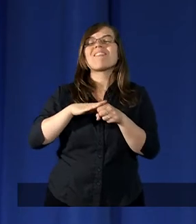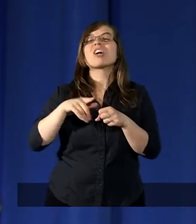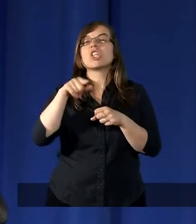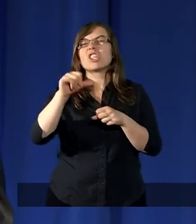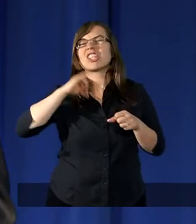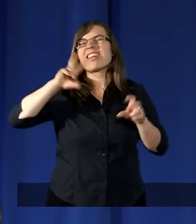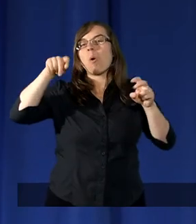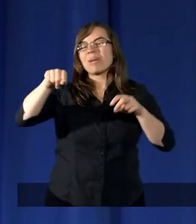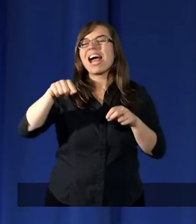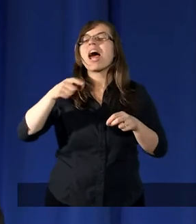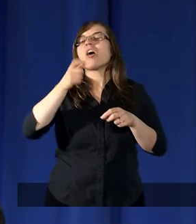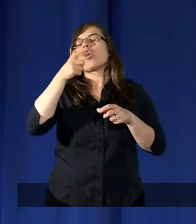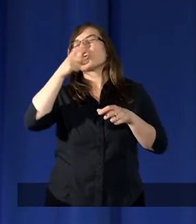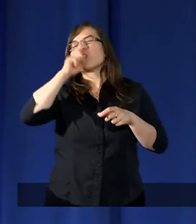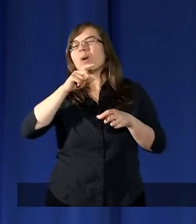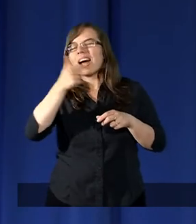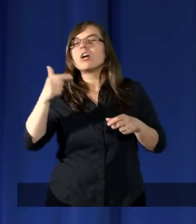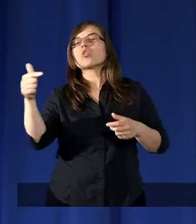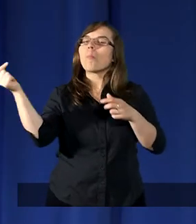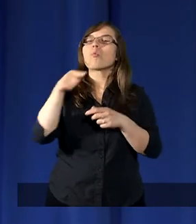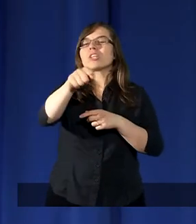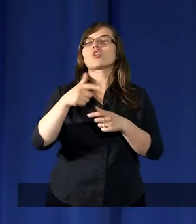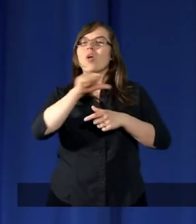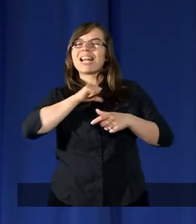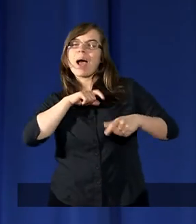pić. Tak jest do dnia dzisiejszego.